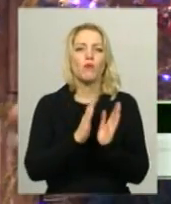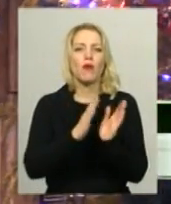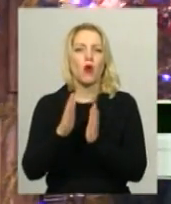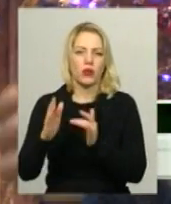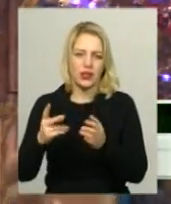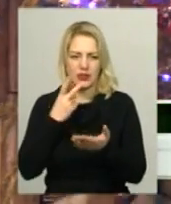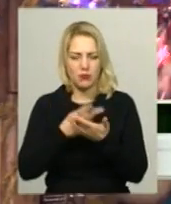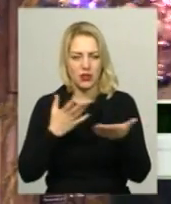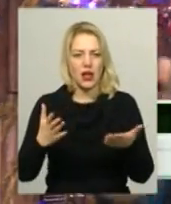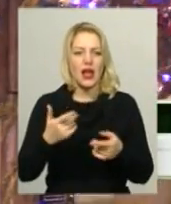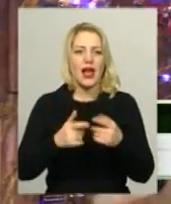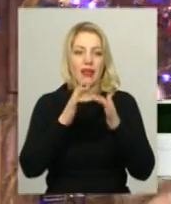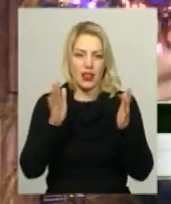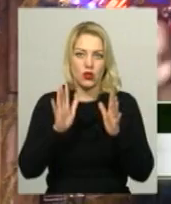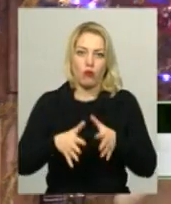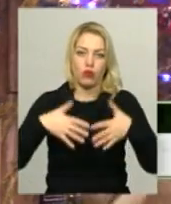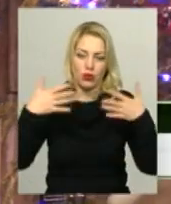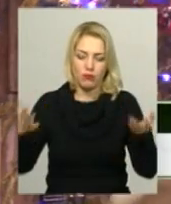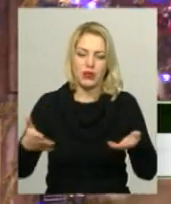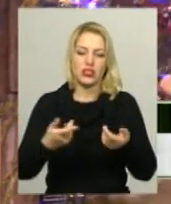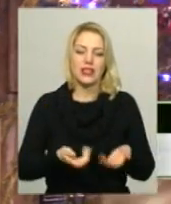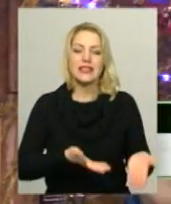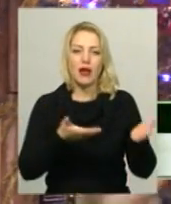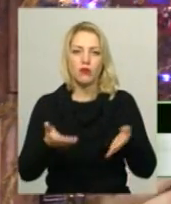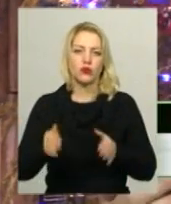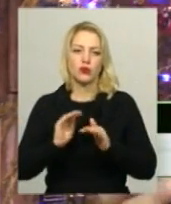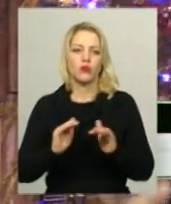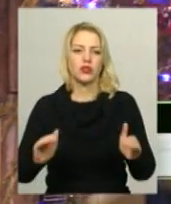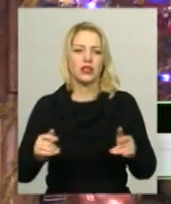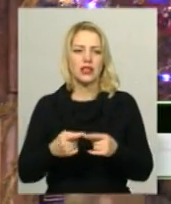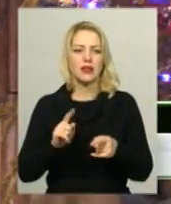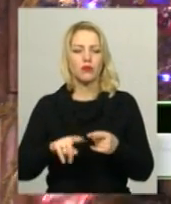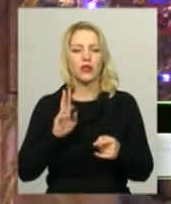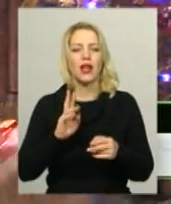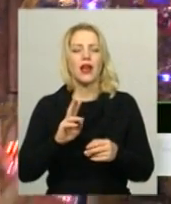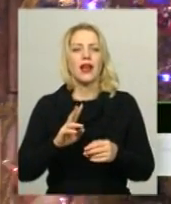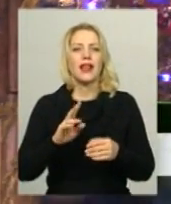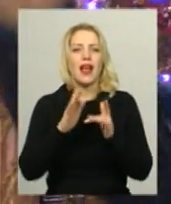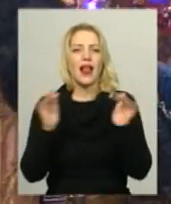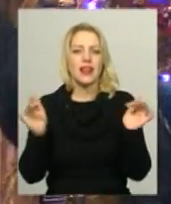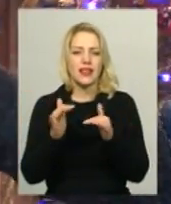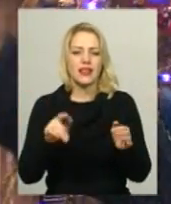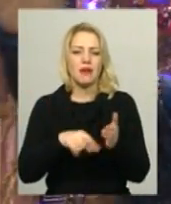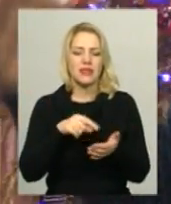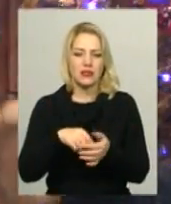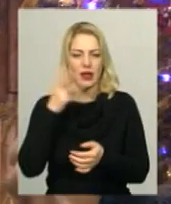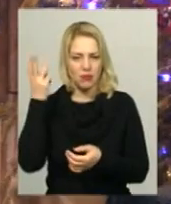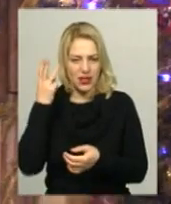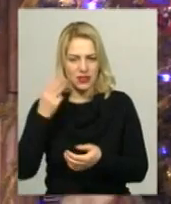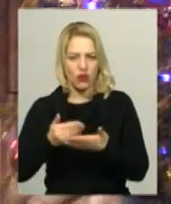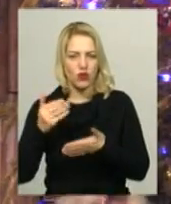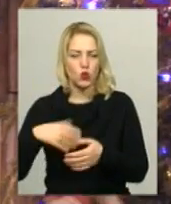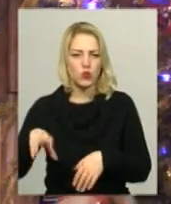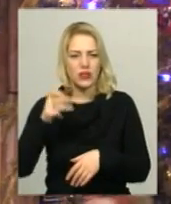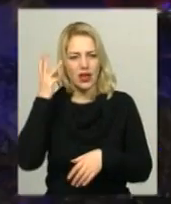розширимо, зробимо гарне відкриття запросних всіх людей. І то вже буде ялинка не Ігора Байдака, то буде ялинка міста Хмельницького і хмельничан, від усіх хмельничан.